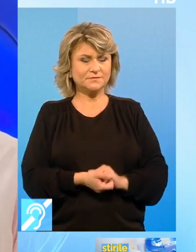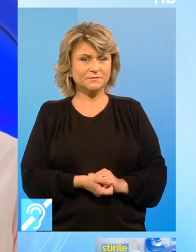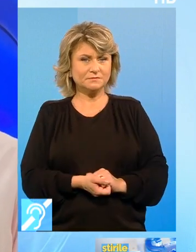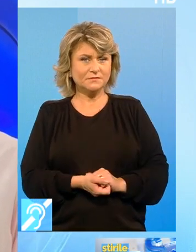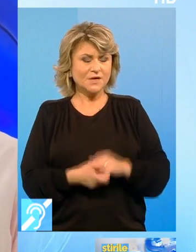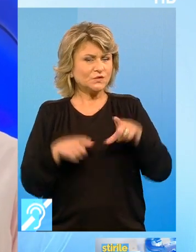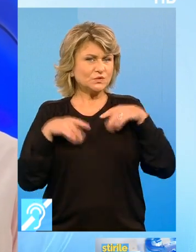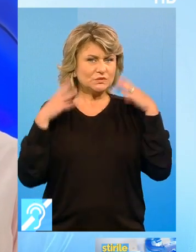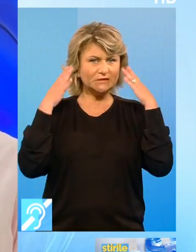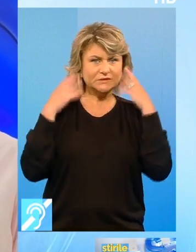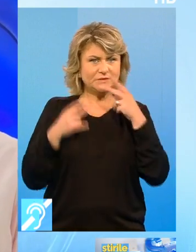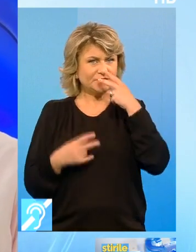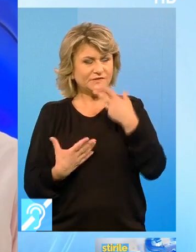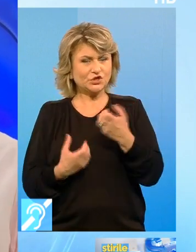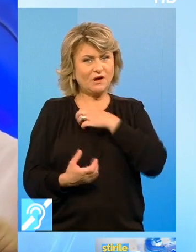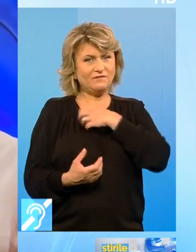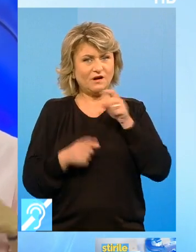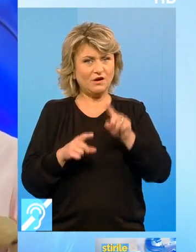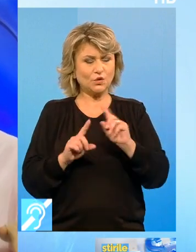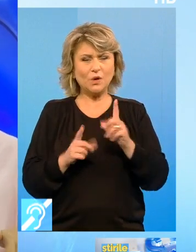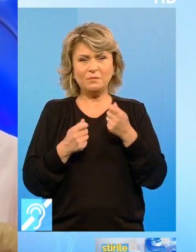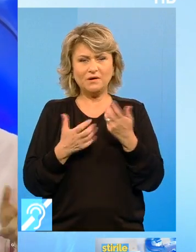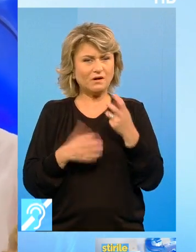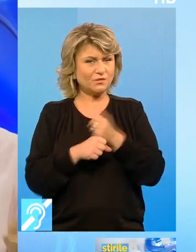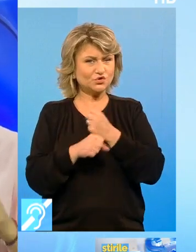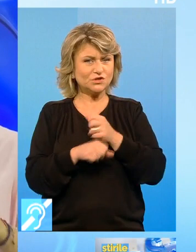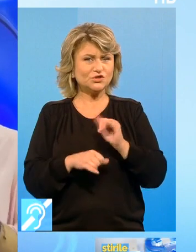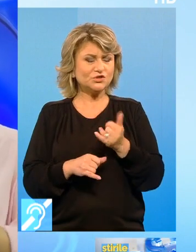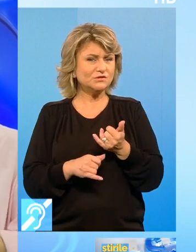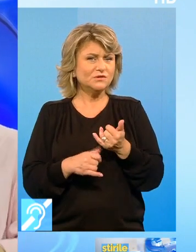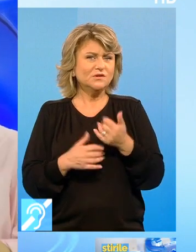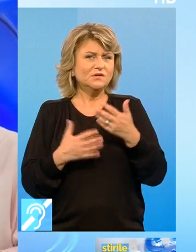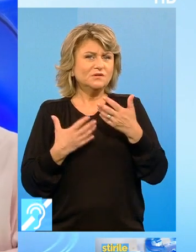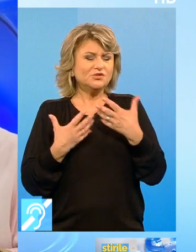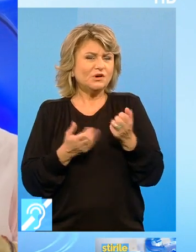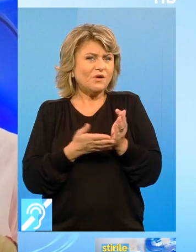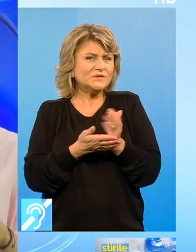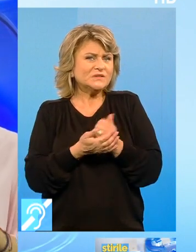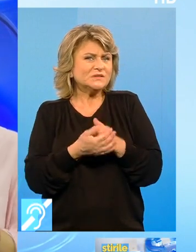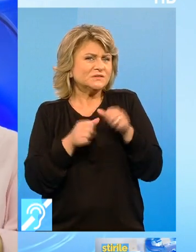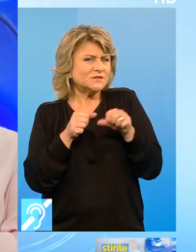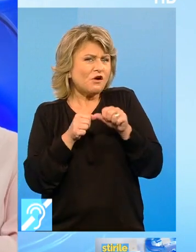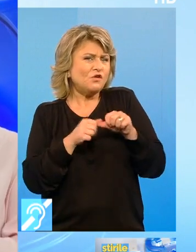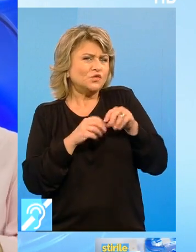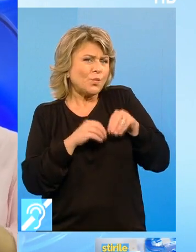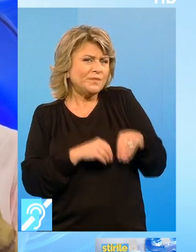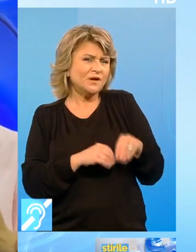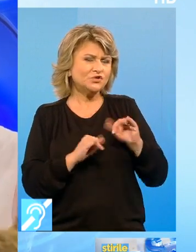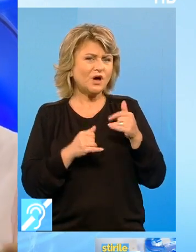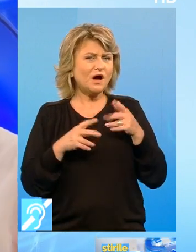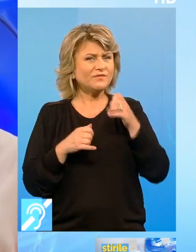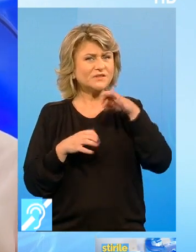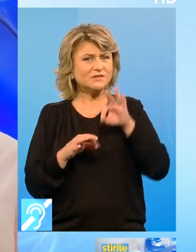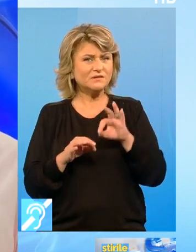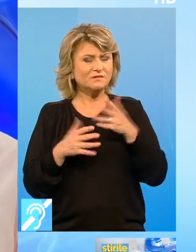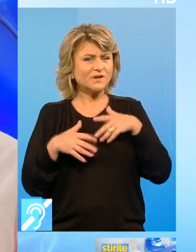Sunt grijulii cu privire la averea lor Nu la banii pe care îi muncesc Și la cei pe care i-au strâns Sau i-au investit deja Și